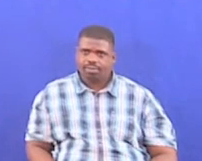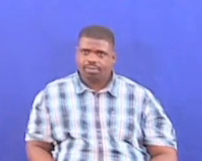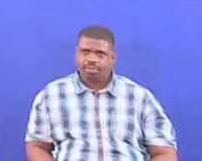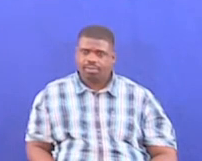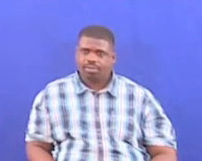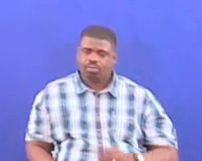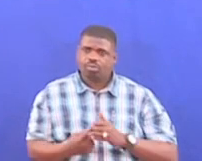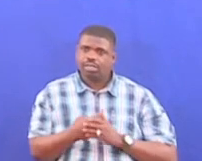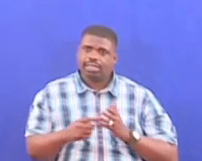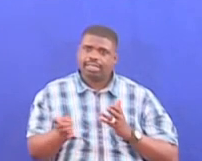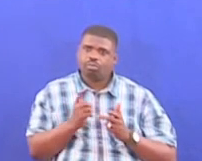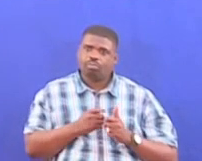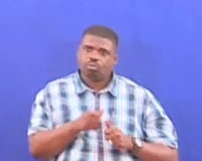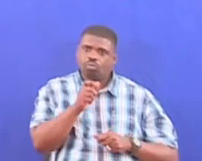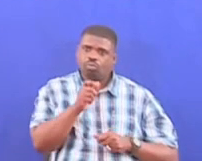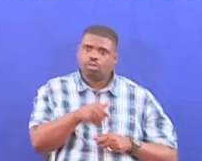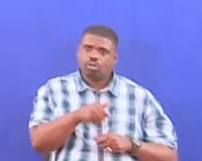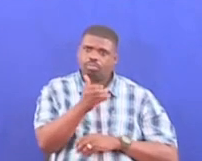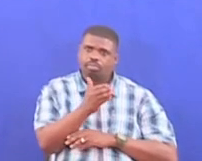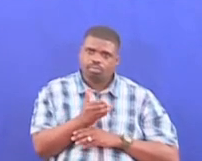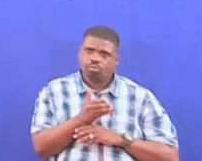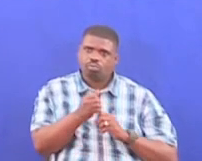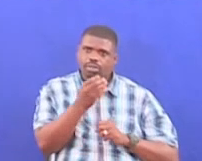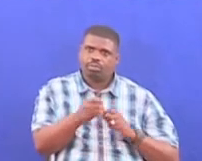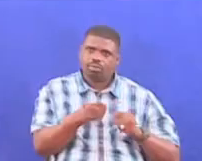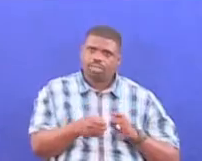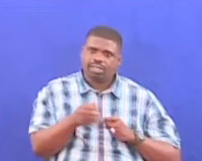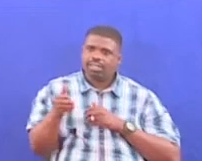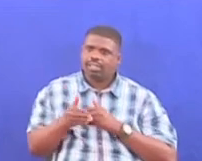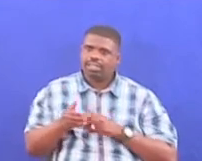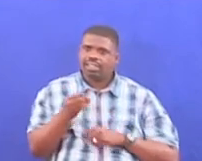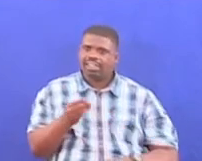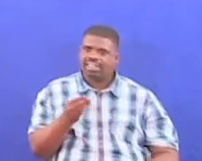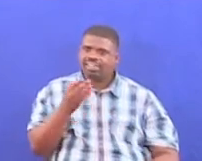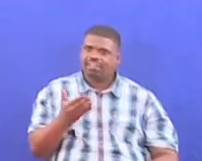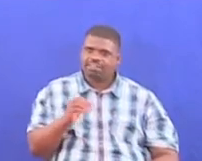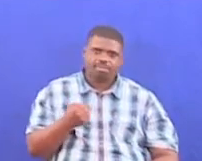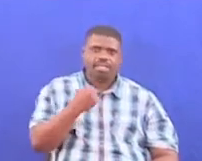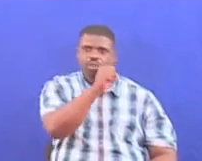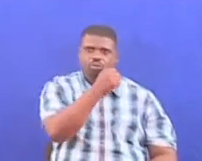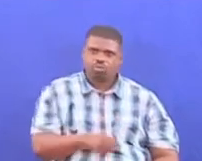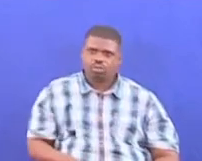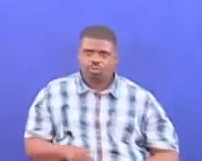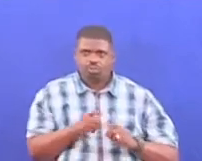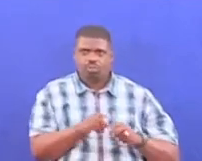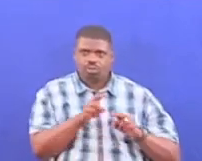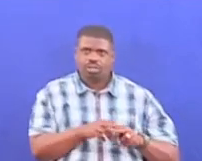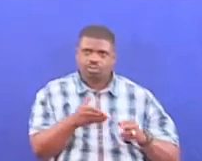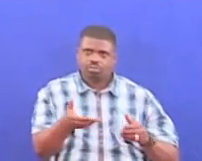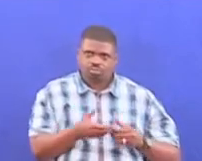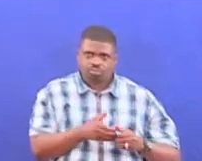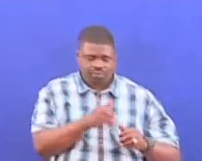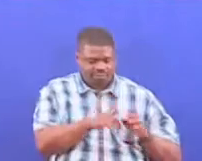Kwa mwujibu watakumu ya sensor, watu wanyo umriwa ya meka kumilane kuendelea, ni takriba ni 35 milion. Yes, Google, wangu lipo kwa chukua Google,